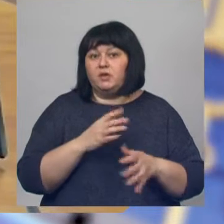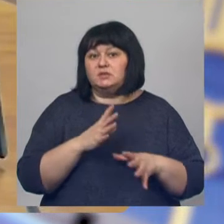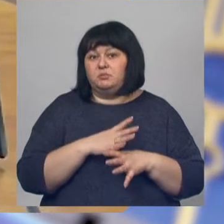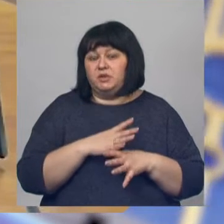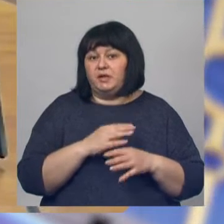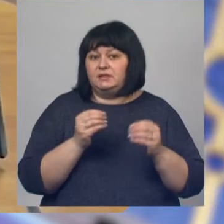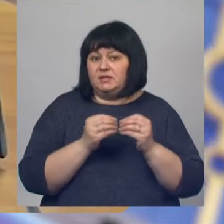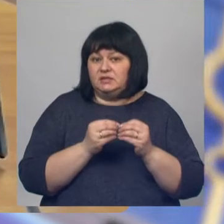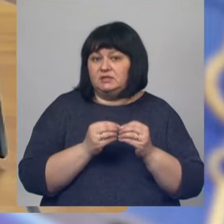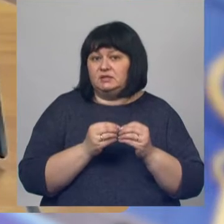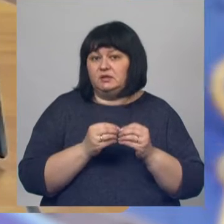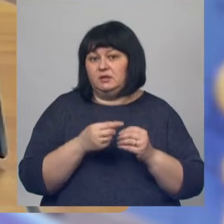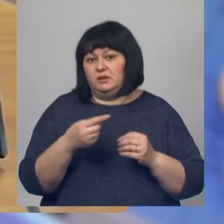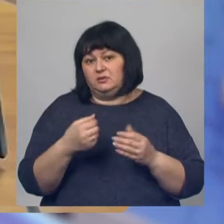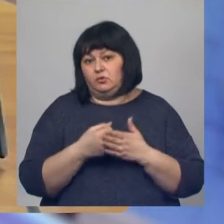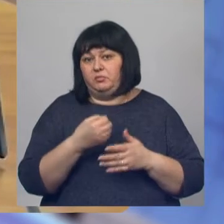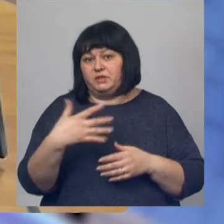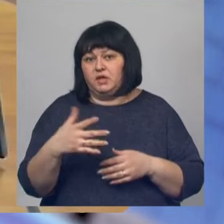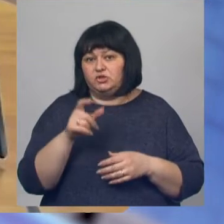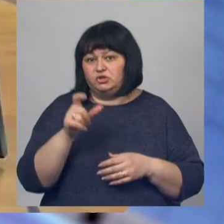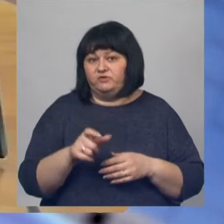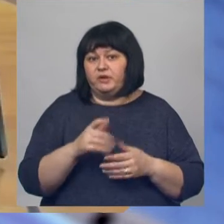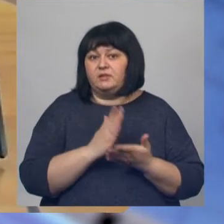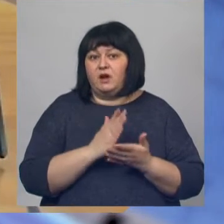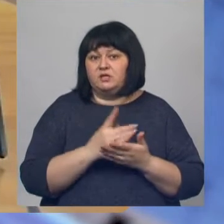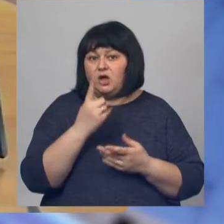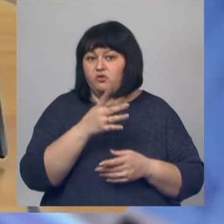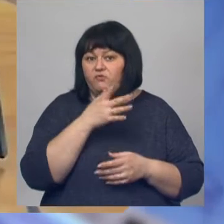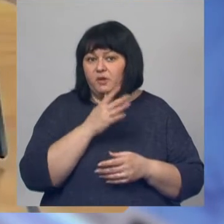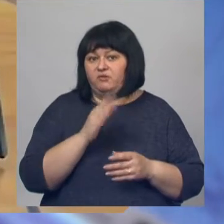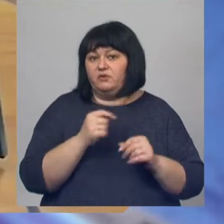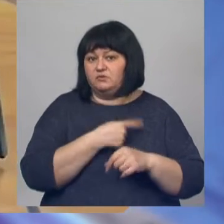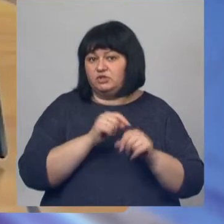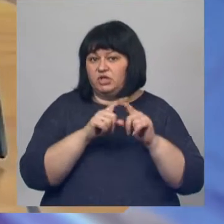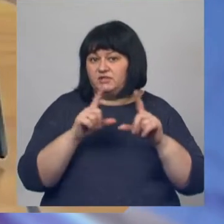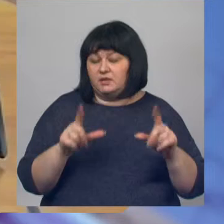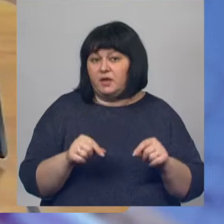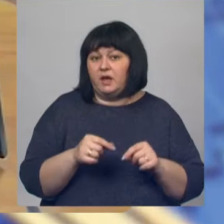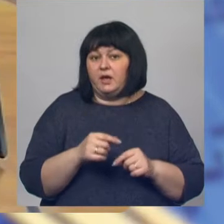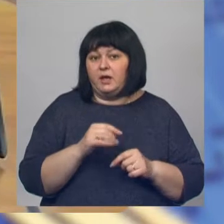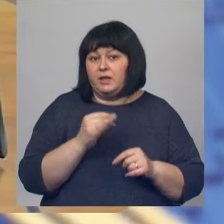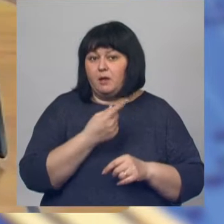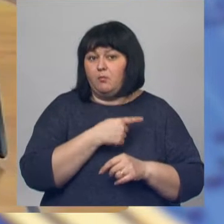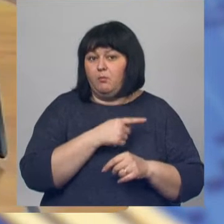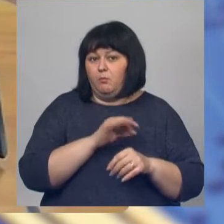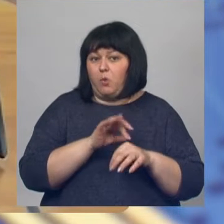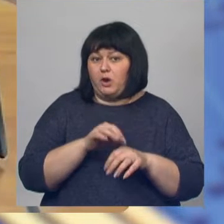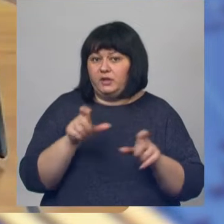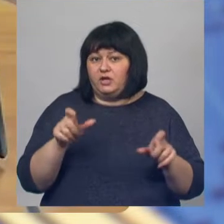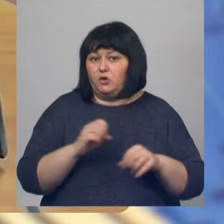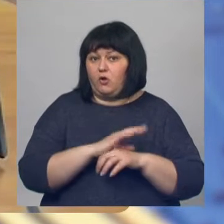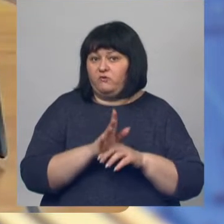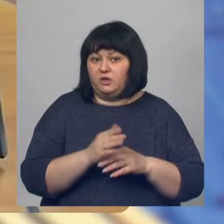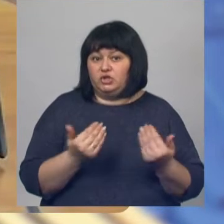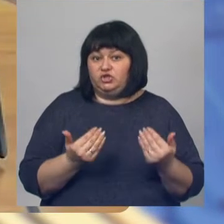максимум 10-12, ну 15 беременных, находившихся одновременно в стационаре и больных ковидом. То в этом году до